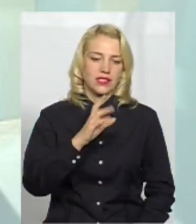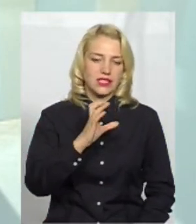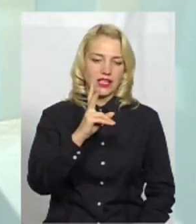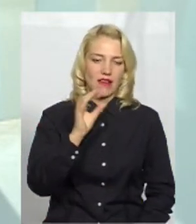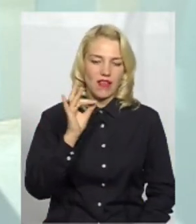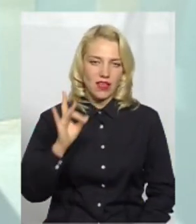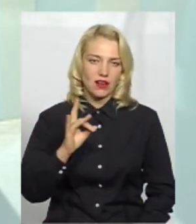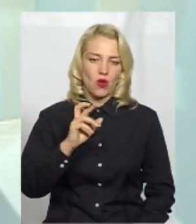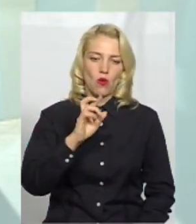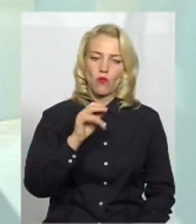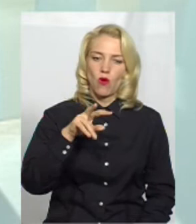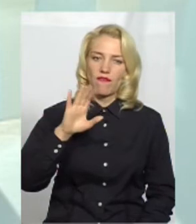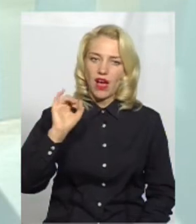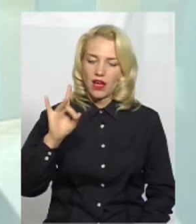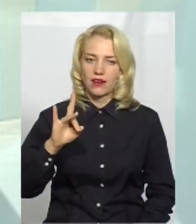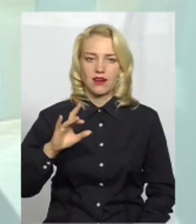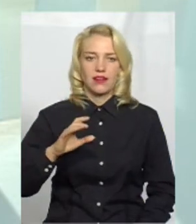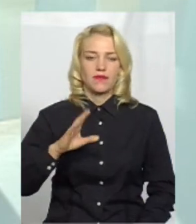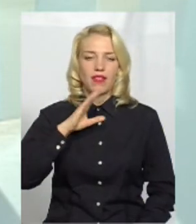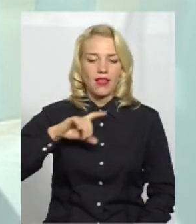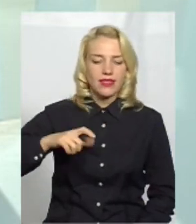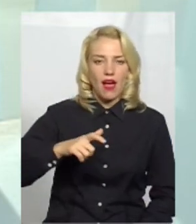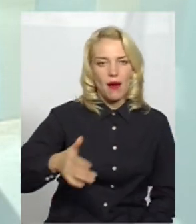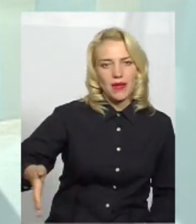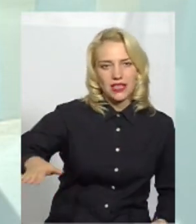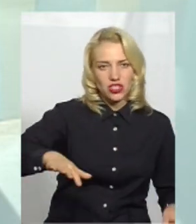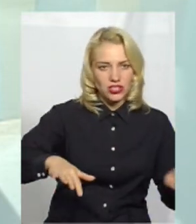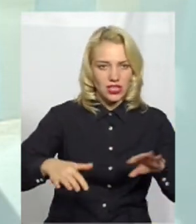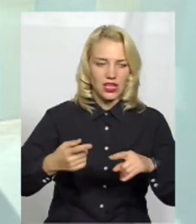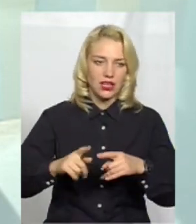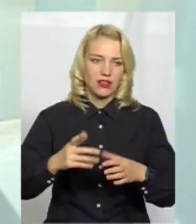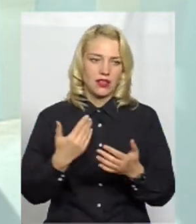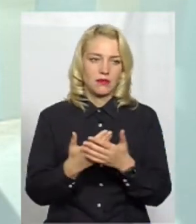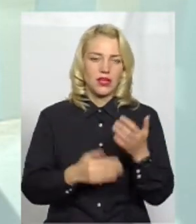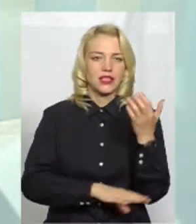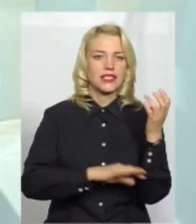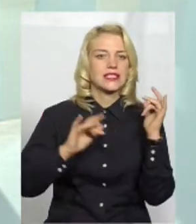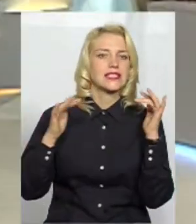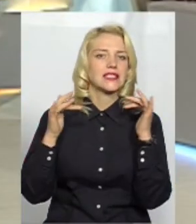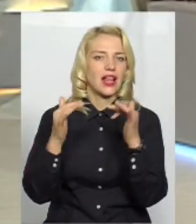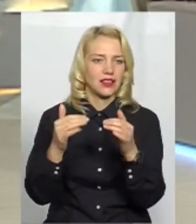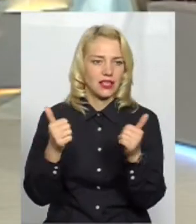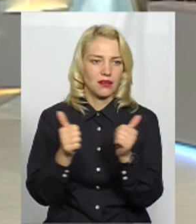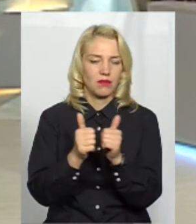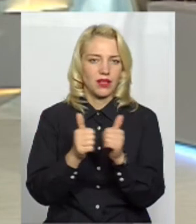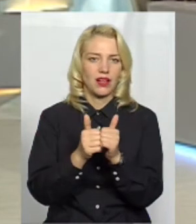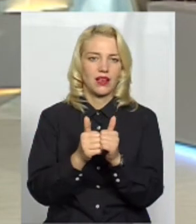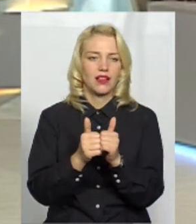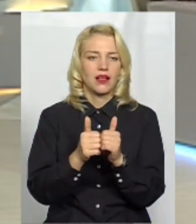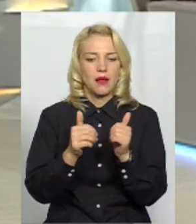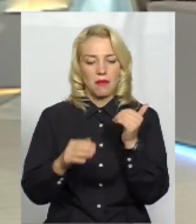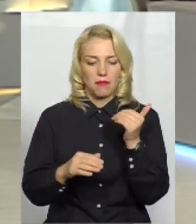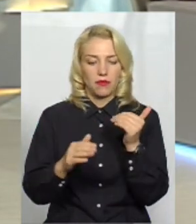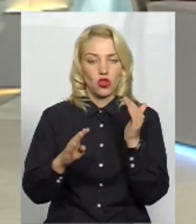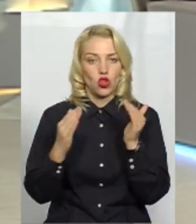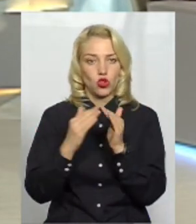Набережні сюди відносяться, останнім часом відносять і сади, чи скверики біля прибудинкові. І